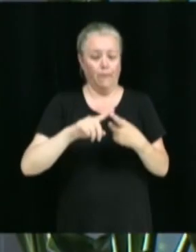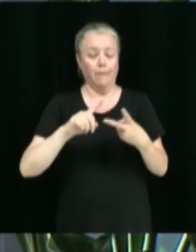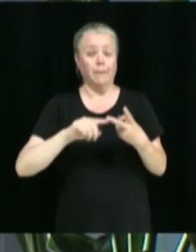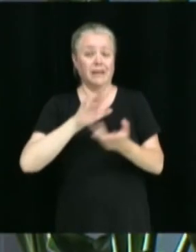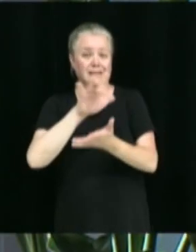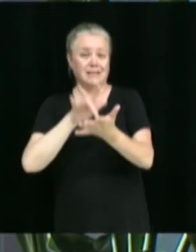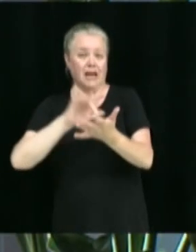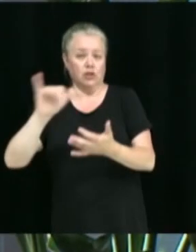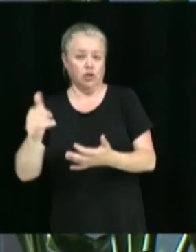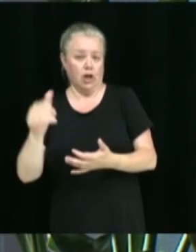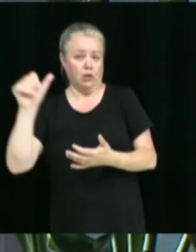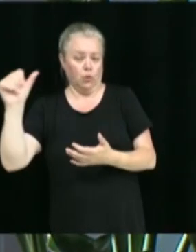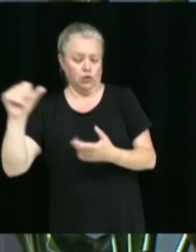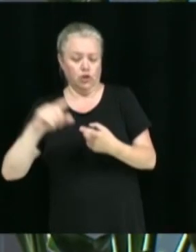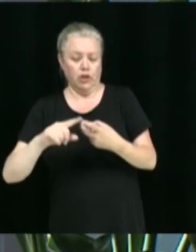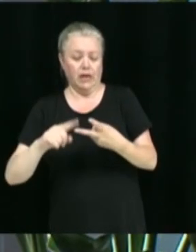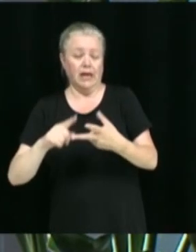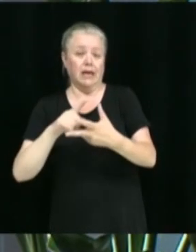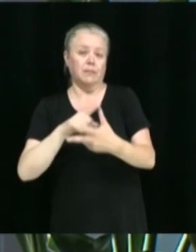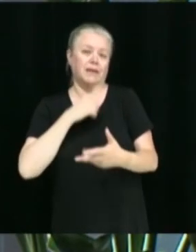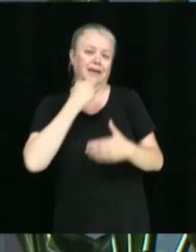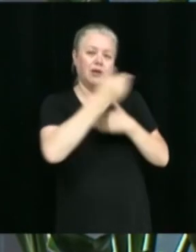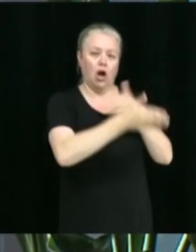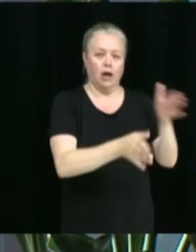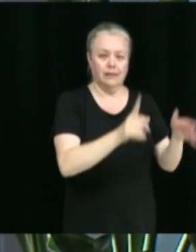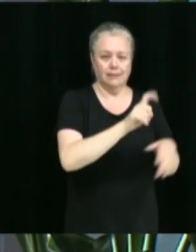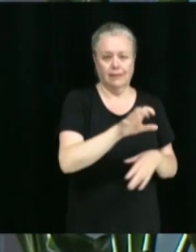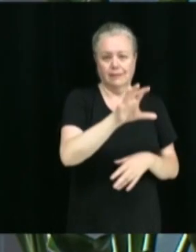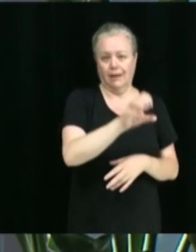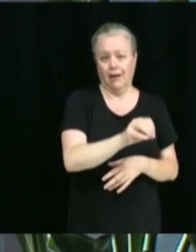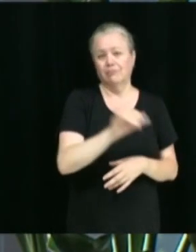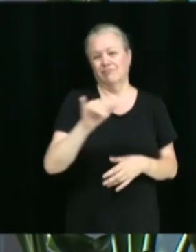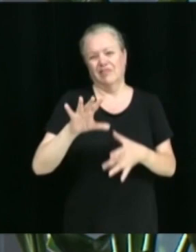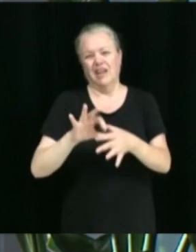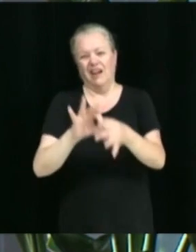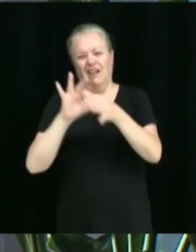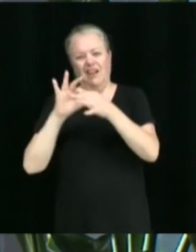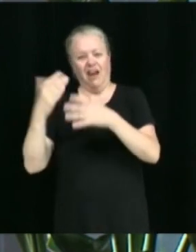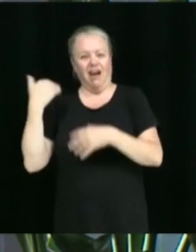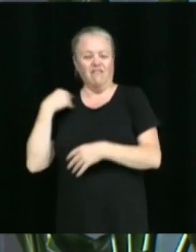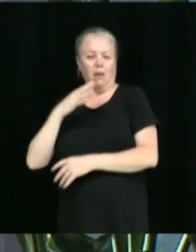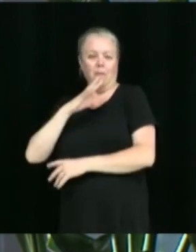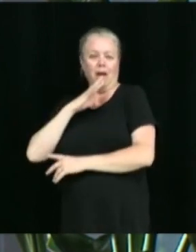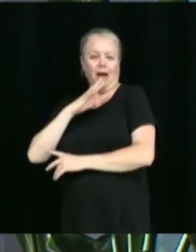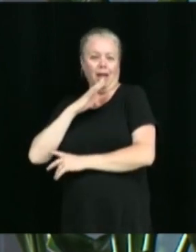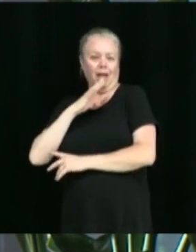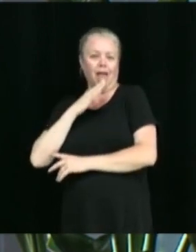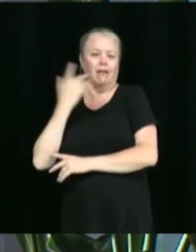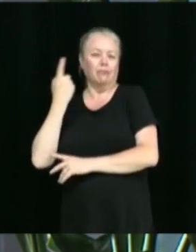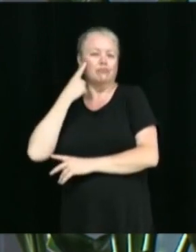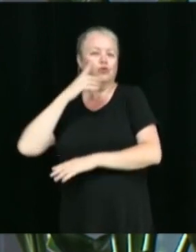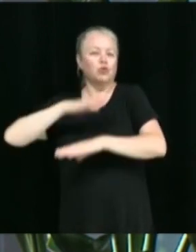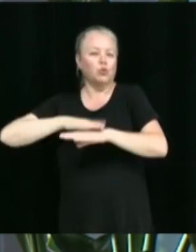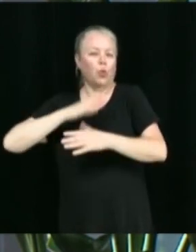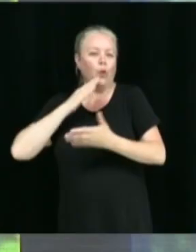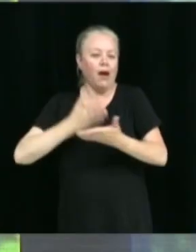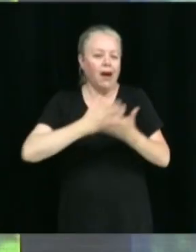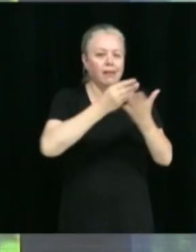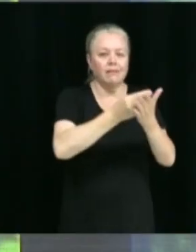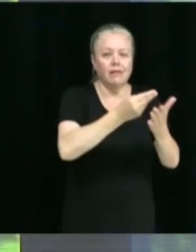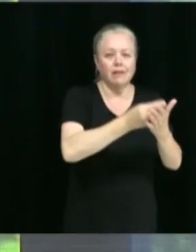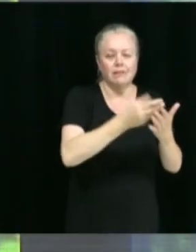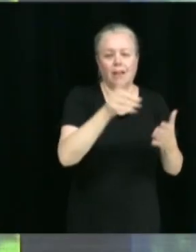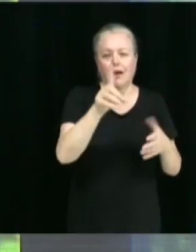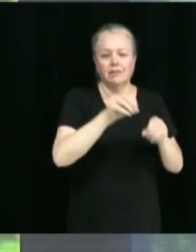'est lié au point précédent, donc il s'agit d'autoriser le protocole d'entente concernant l'aide financière à diffusion Momentum. Parfait.